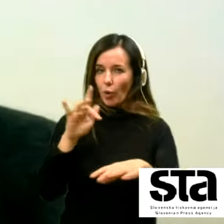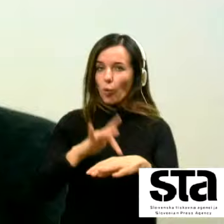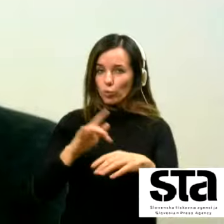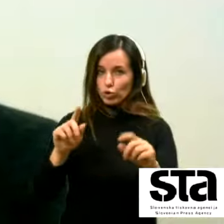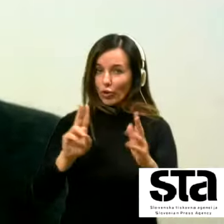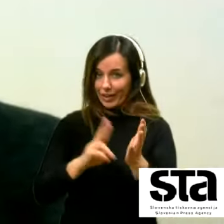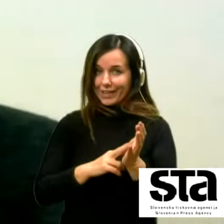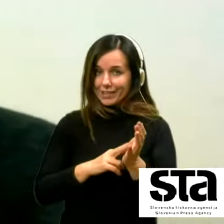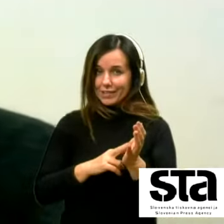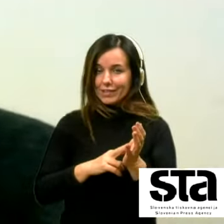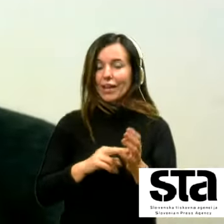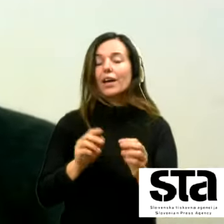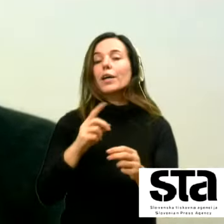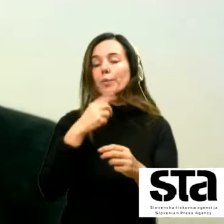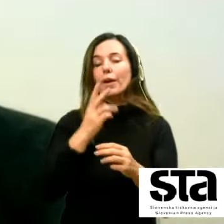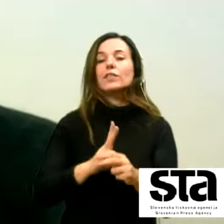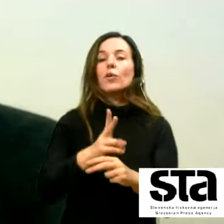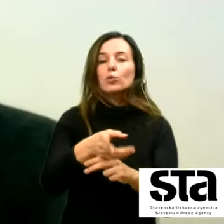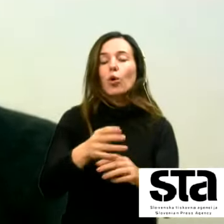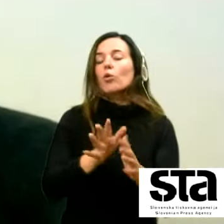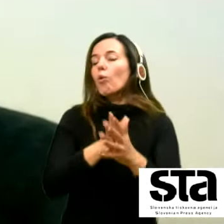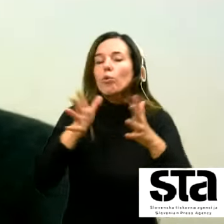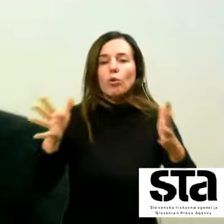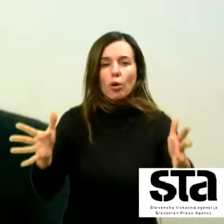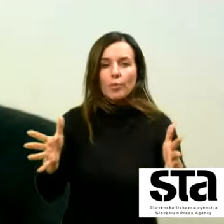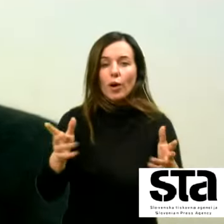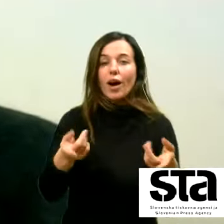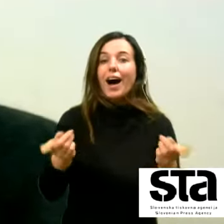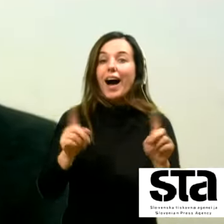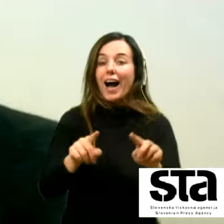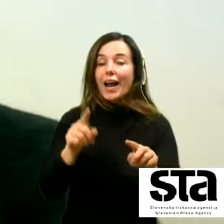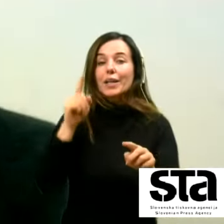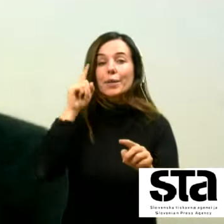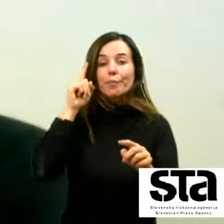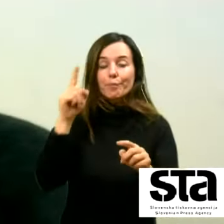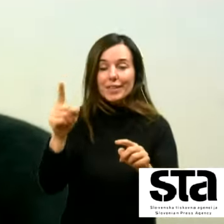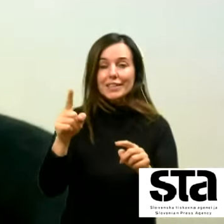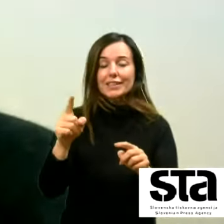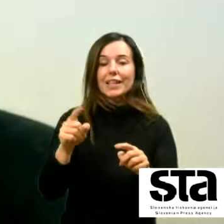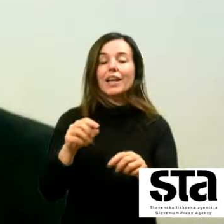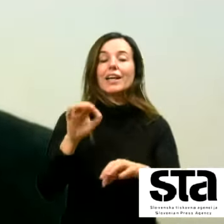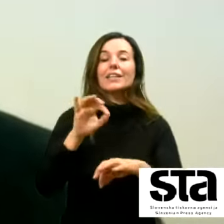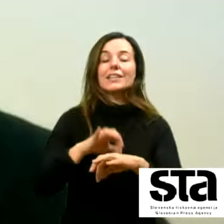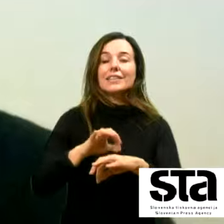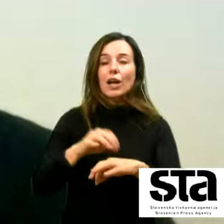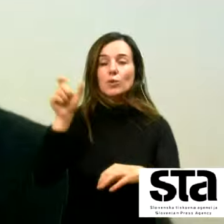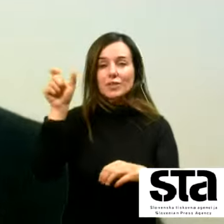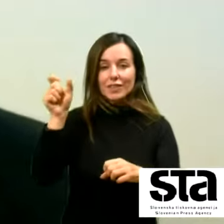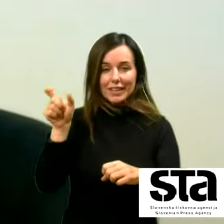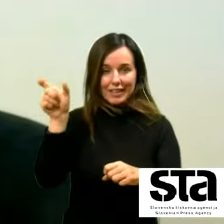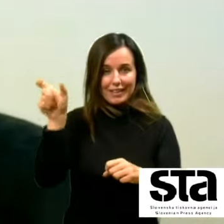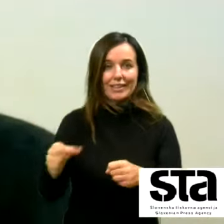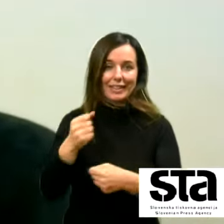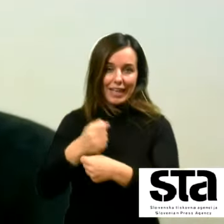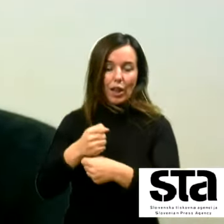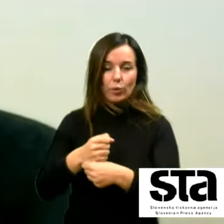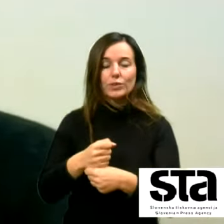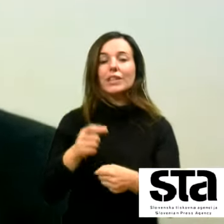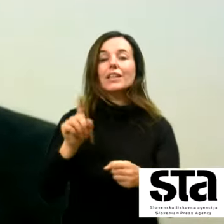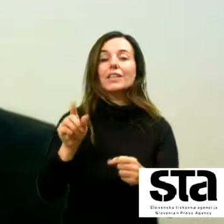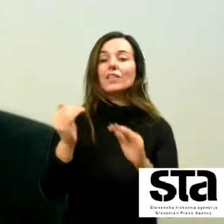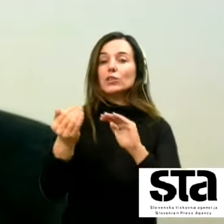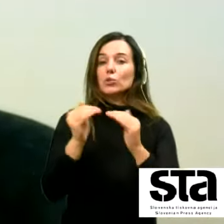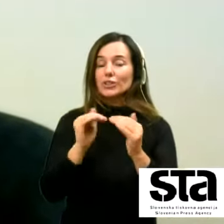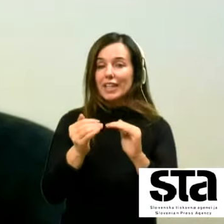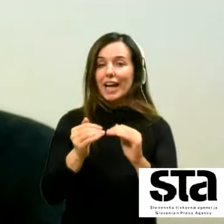je udorov ogromno pa vprašanje ali menite da se zdravstveni delavci in delavci v socialnih zavodih